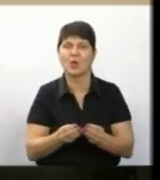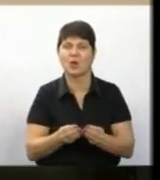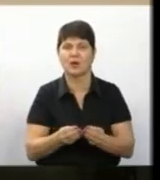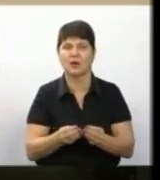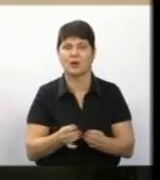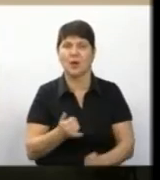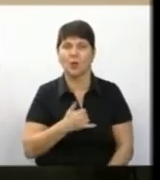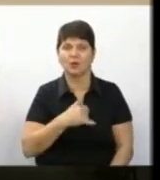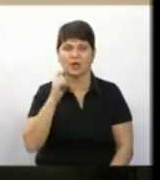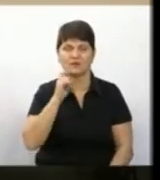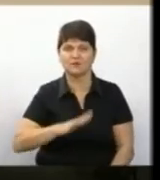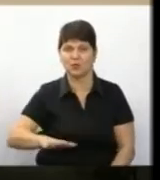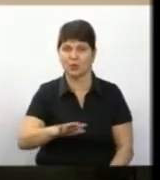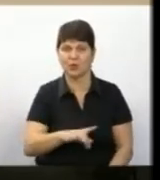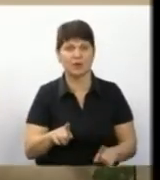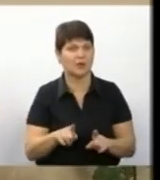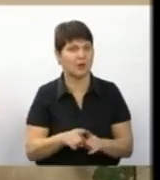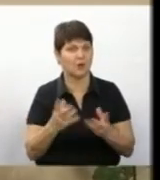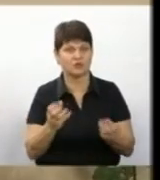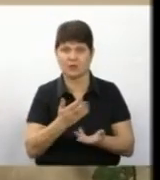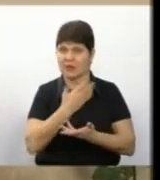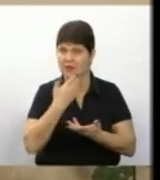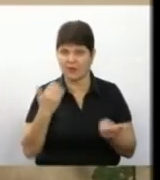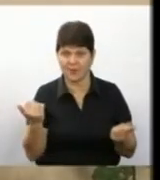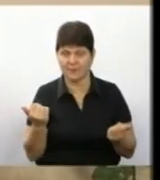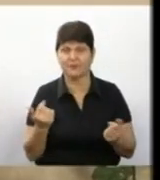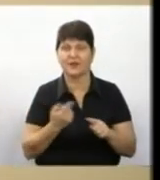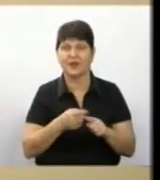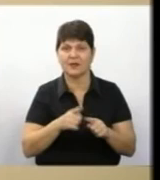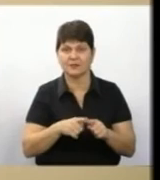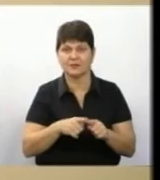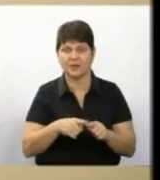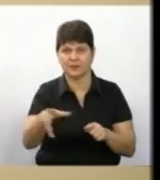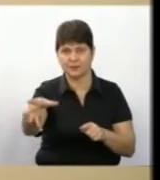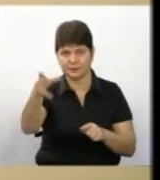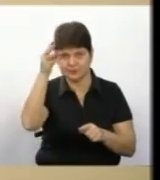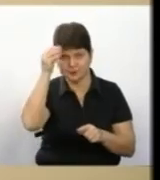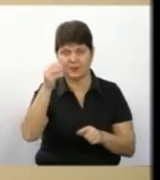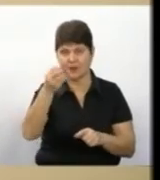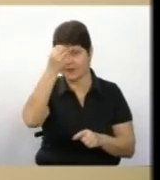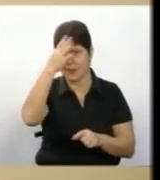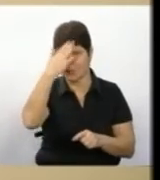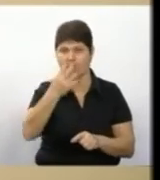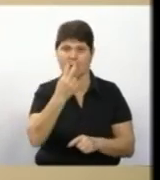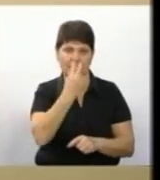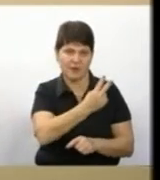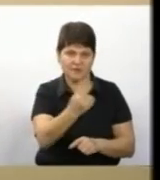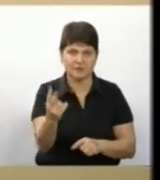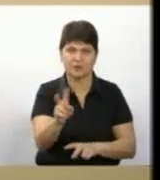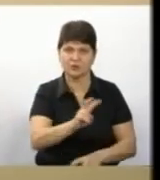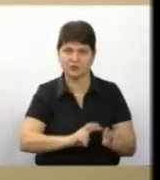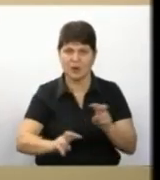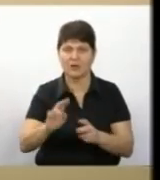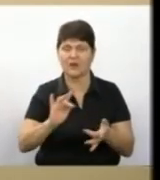ще нема. Це прийшло до нас з Японії, дивилася, шукала в інтернеті,